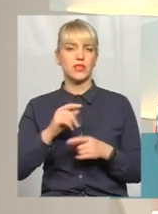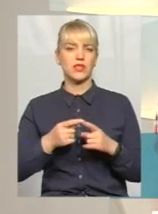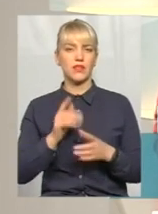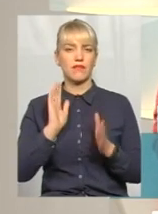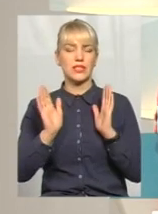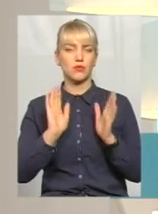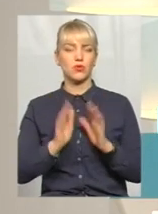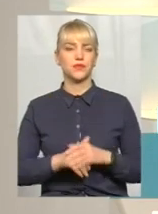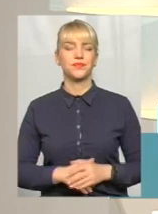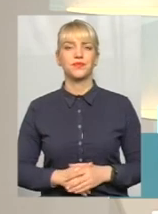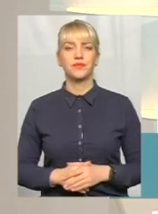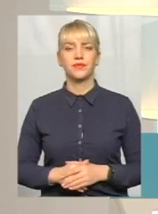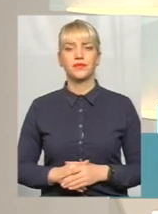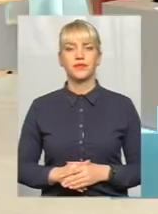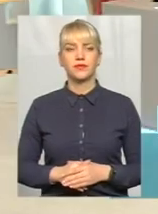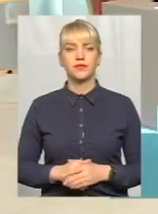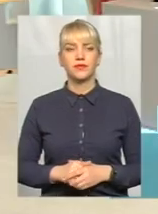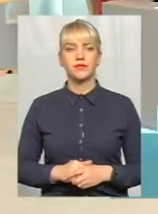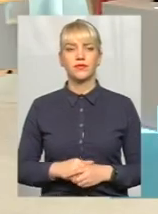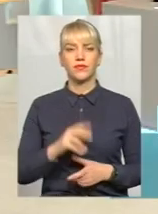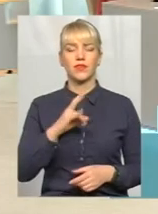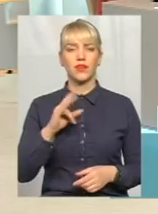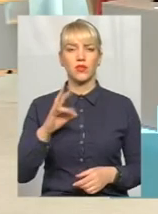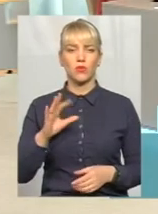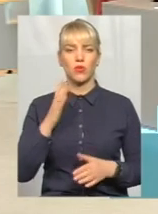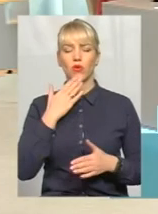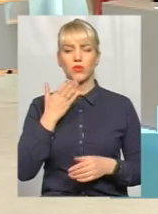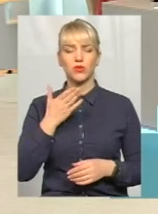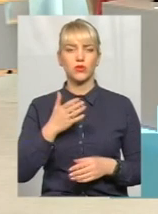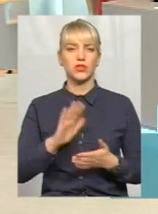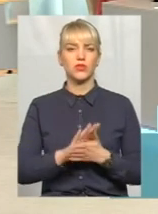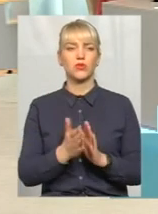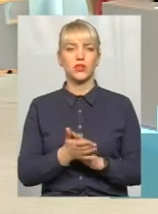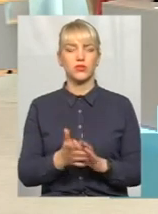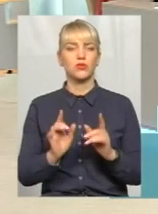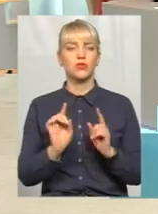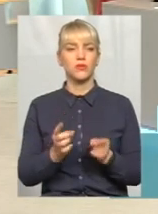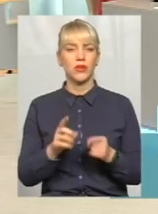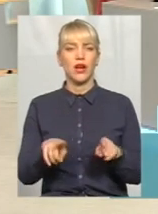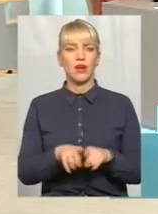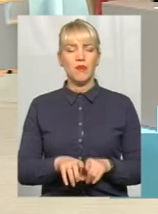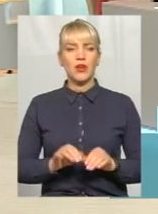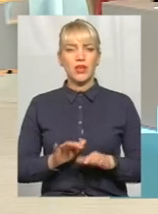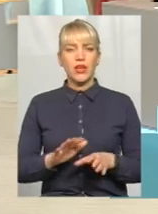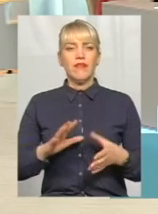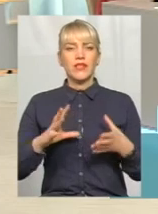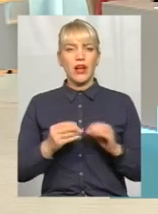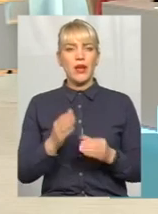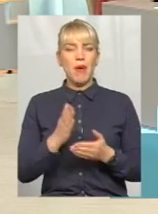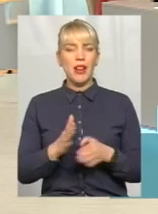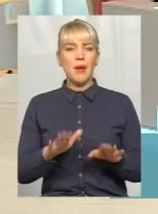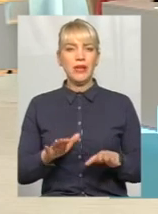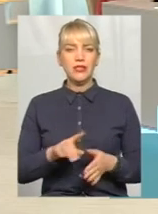Фейсбук. Отож, пані Ніно, прокоментуйте ситуацію. Чому така подія взагалі мала місце?